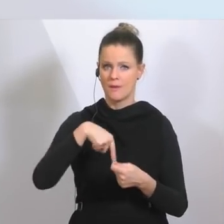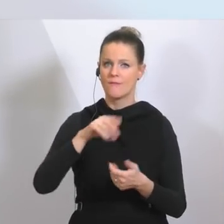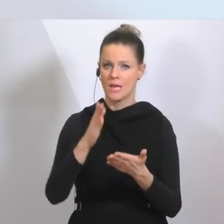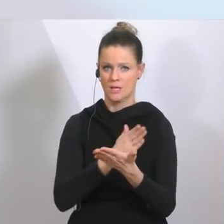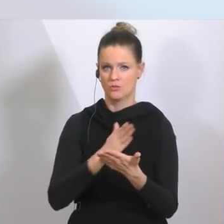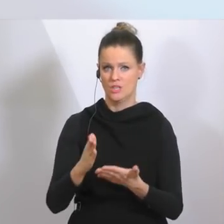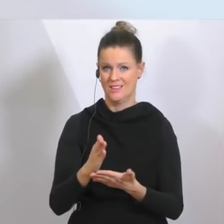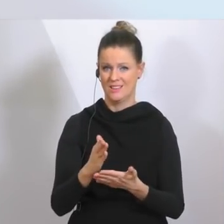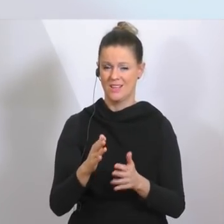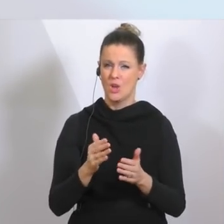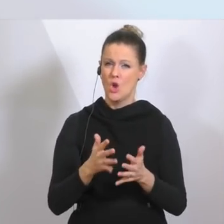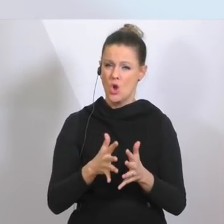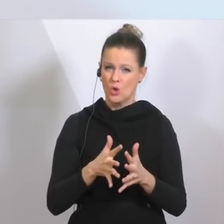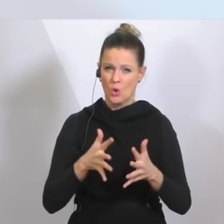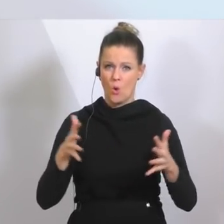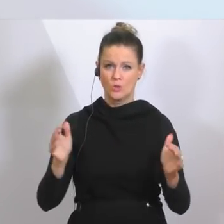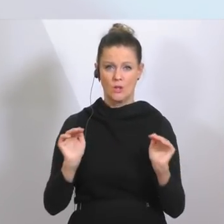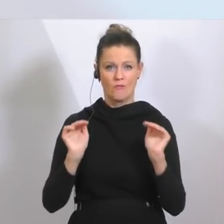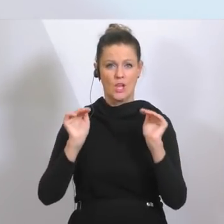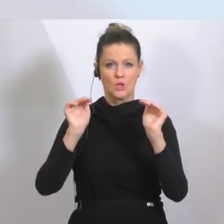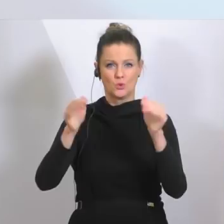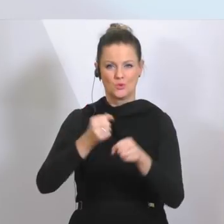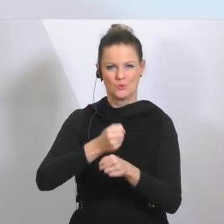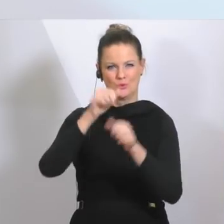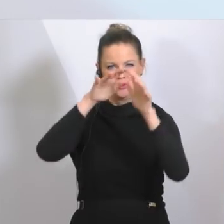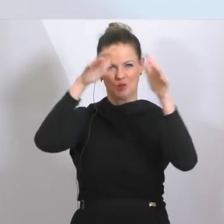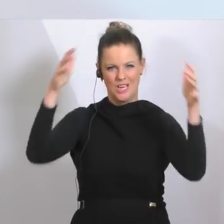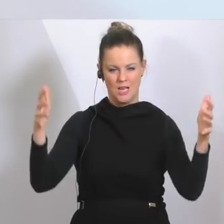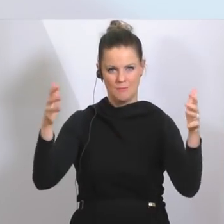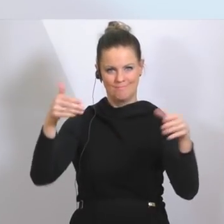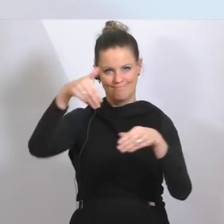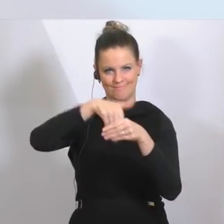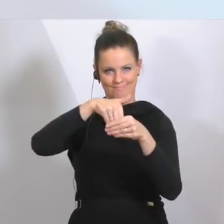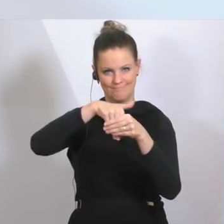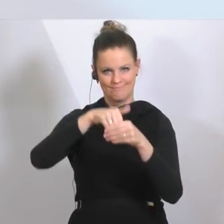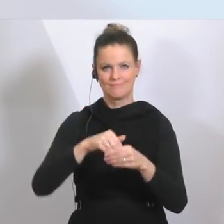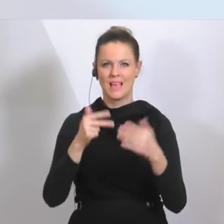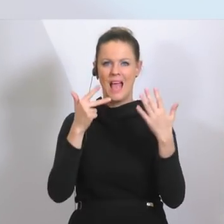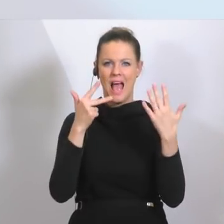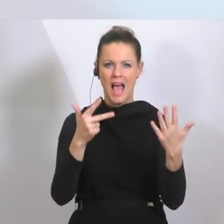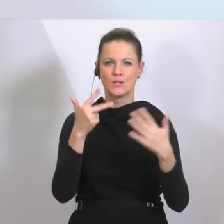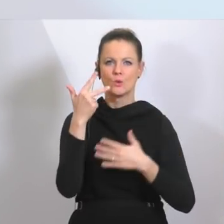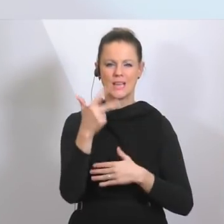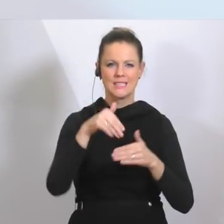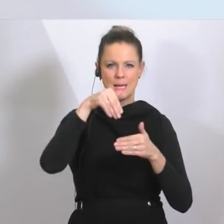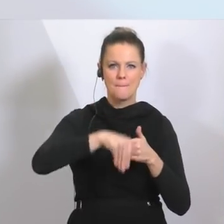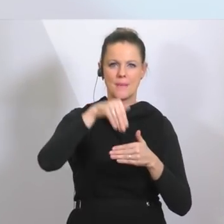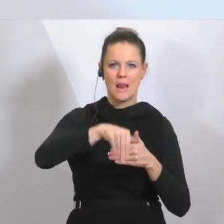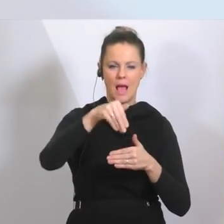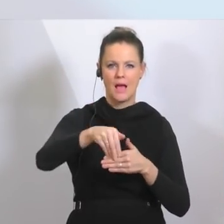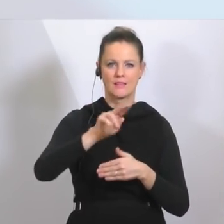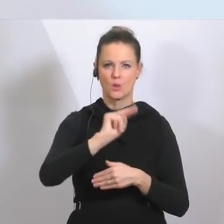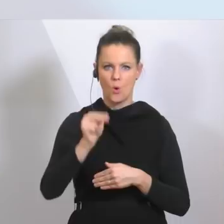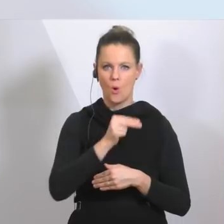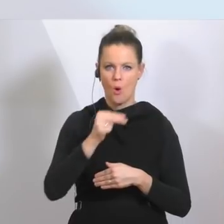diesen großen Schutzschirm auszubreiten, einen Schutzschirm von 38 Milliarden Euro für die Wirtschaft,